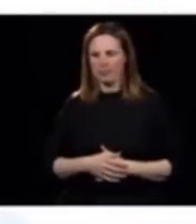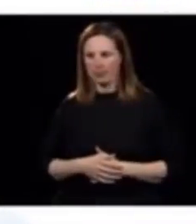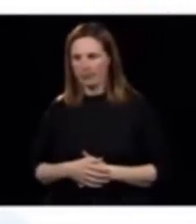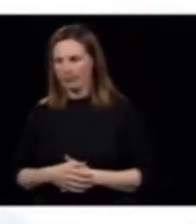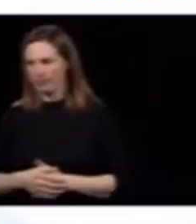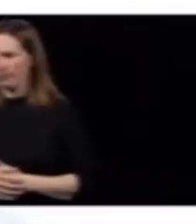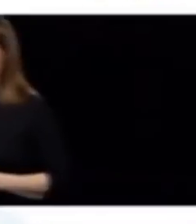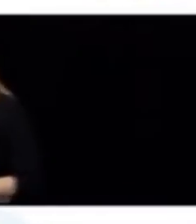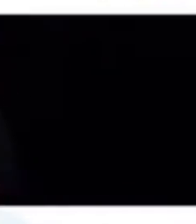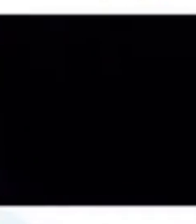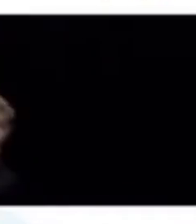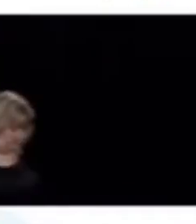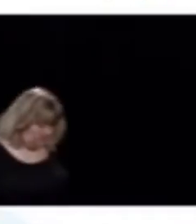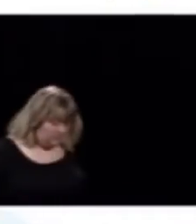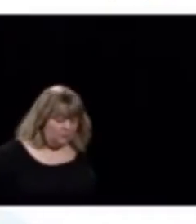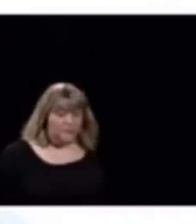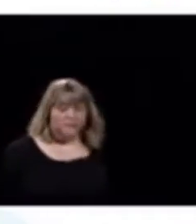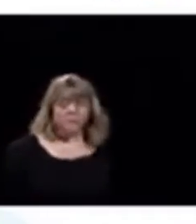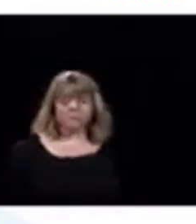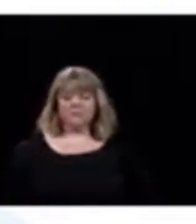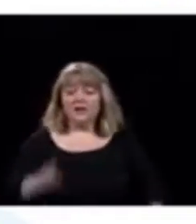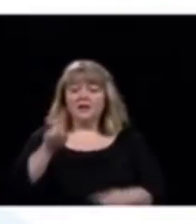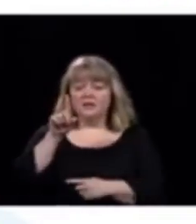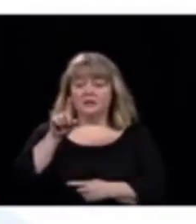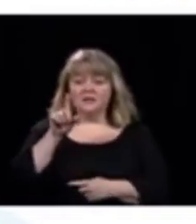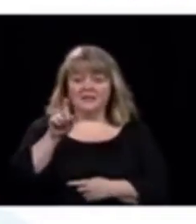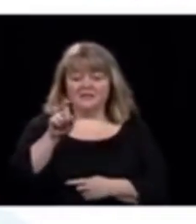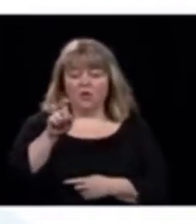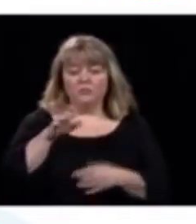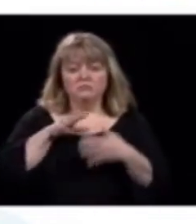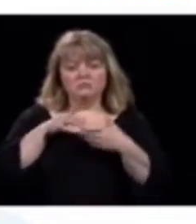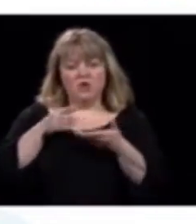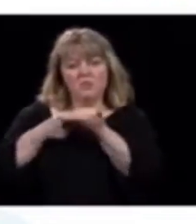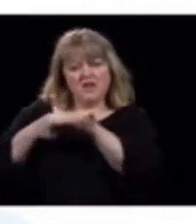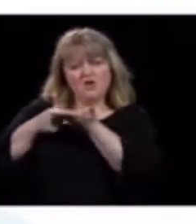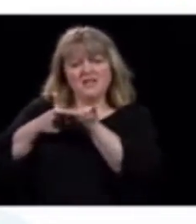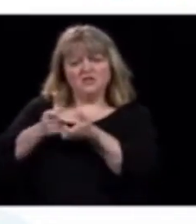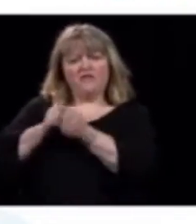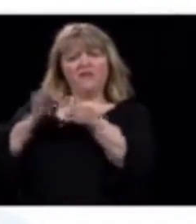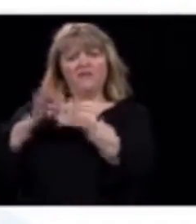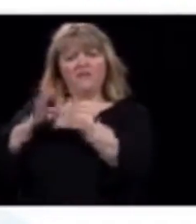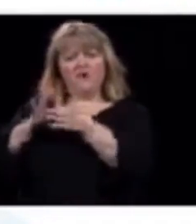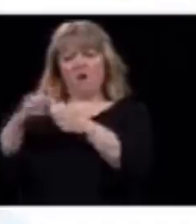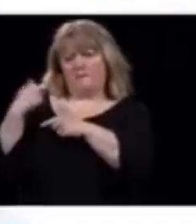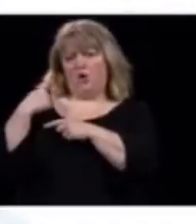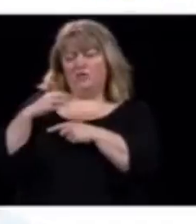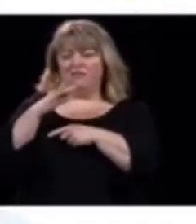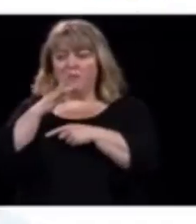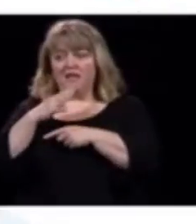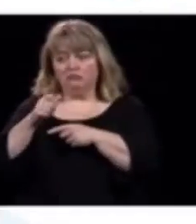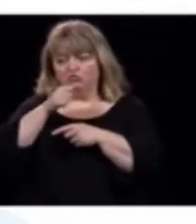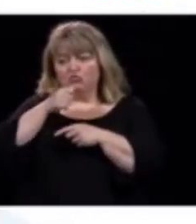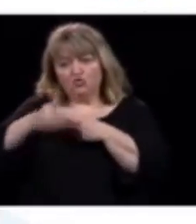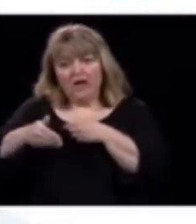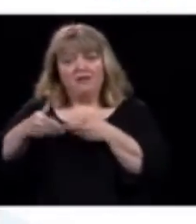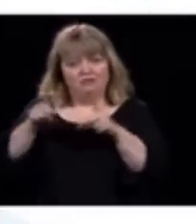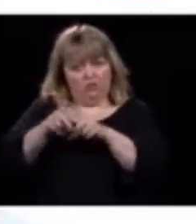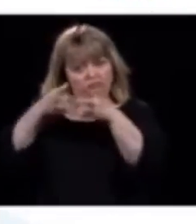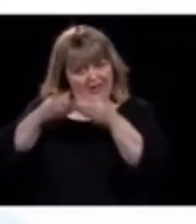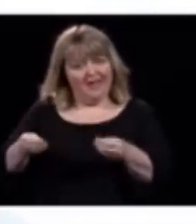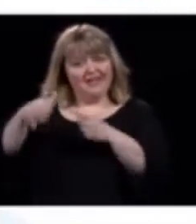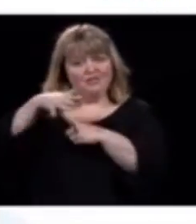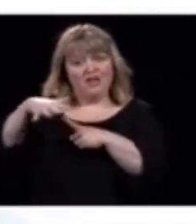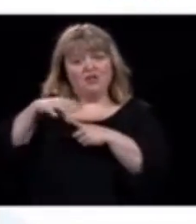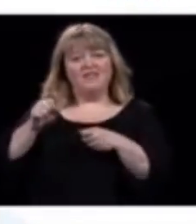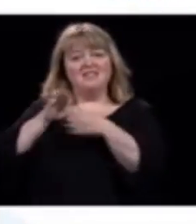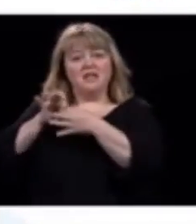négociations avec les syndicats. y a quelques jours, on évoquait l'idée d'un règlement rapide, global. Or, il y a plusieurs syndicats qui disent depuis hier